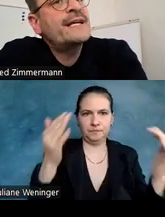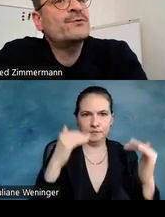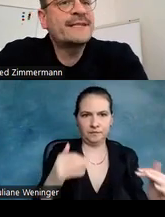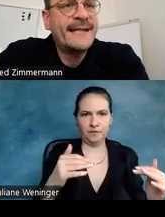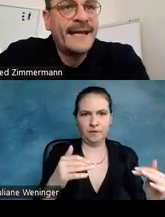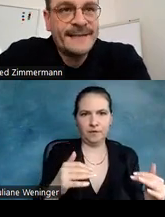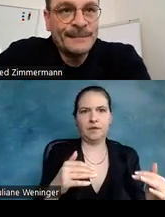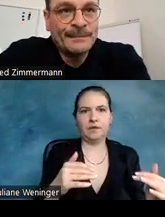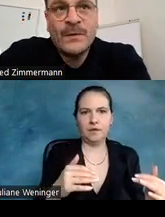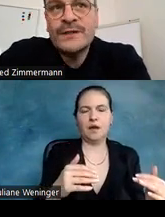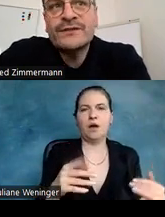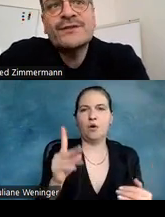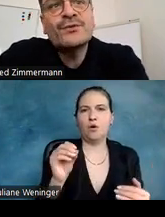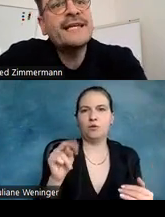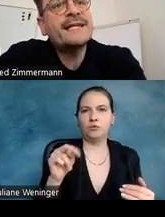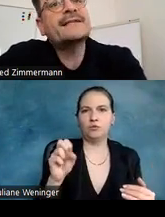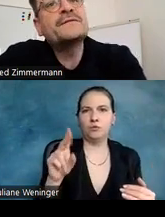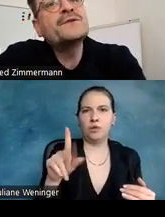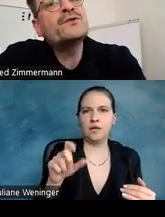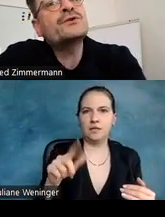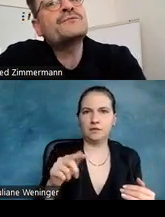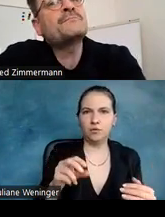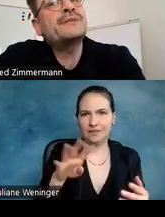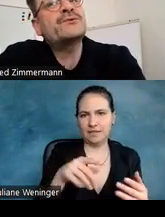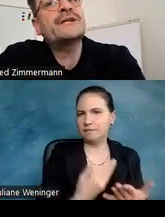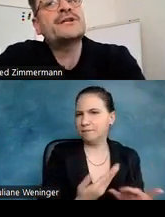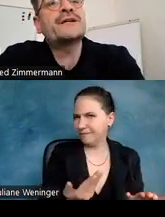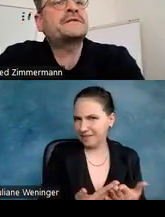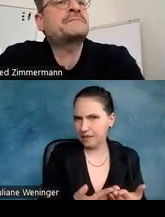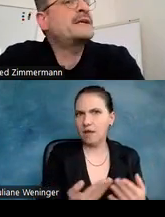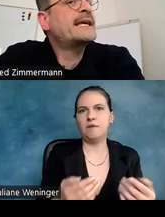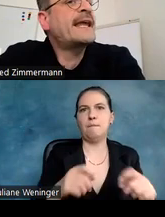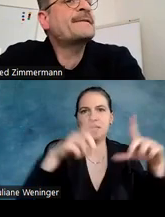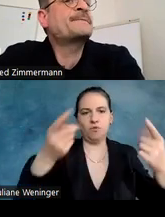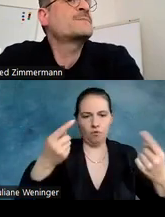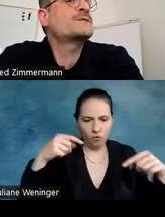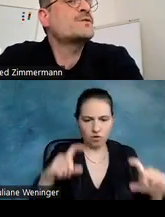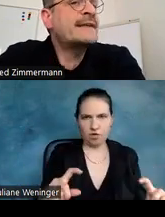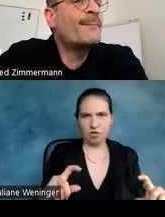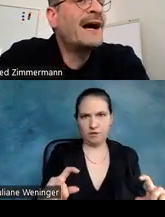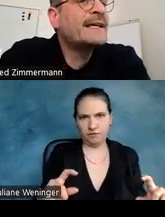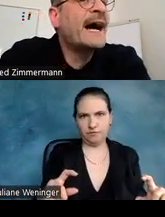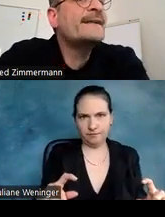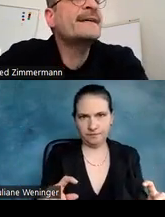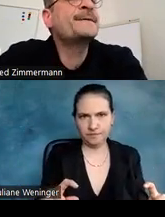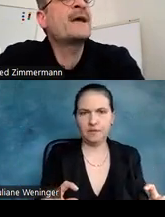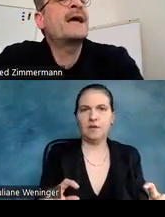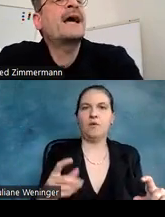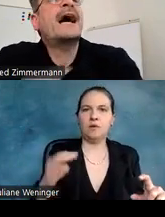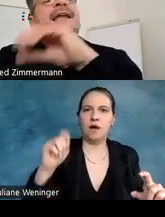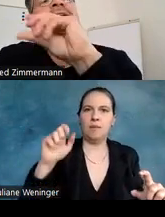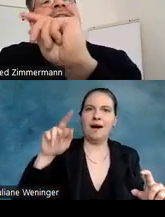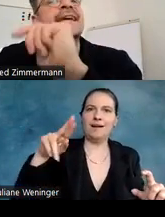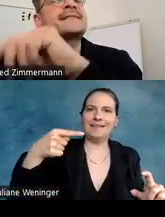Zweitens, Konsultationstexte. Konsultationstexte sind Fußnoten, Bildunterschriften, Legenden, sogenannte Marginalien.